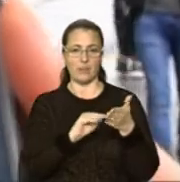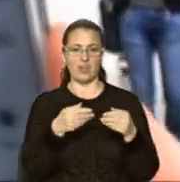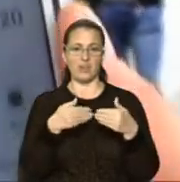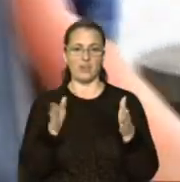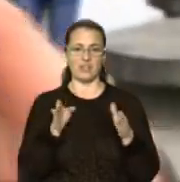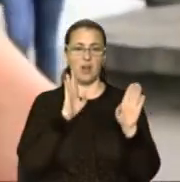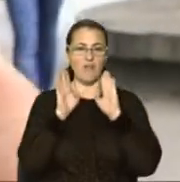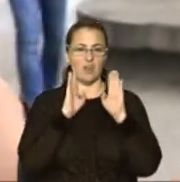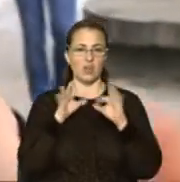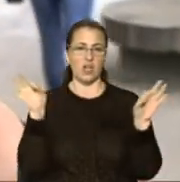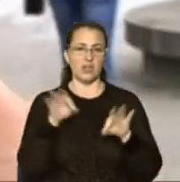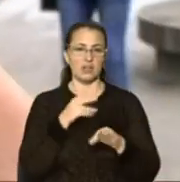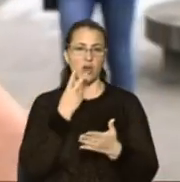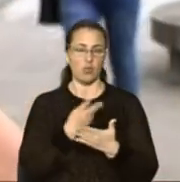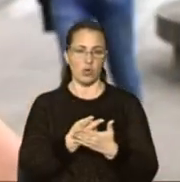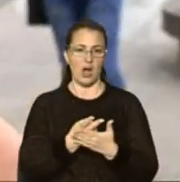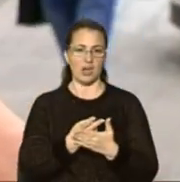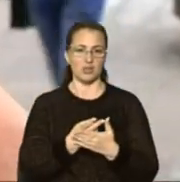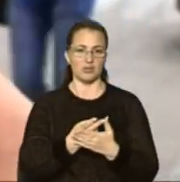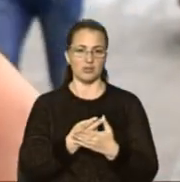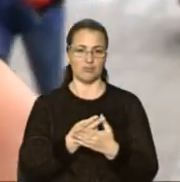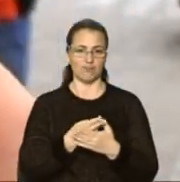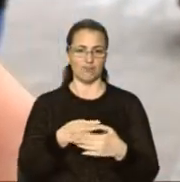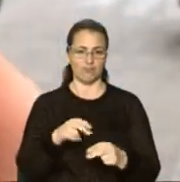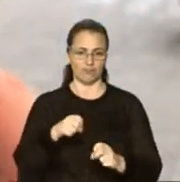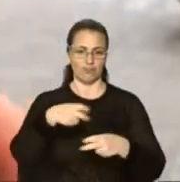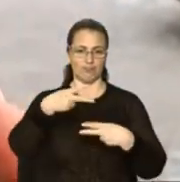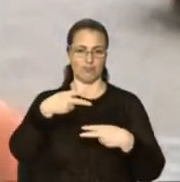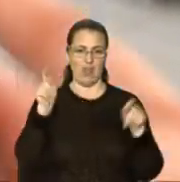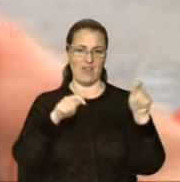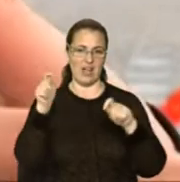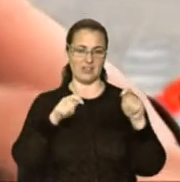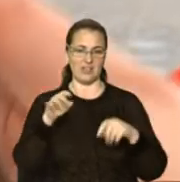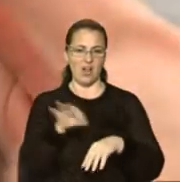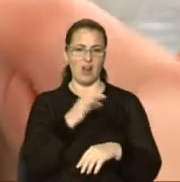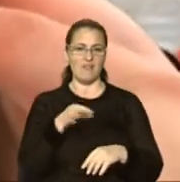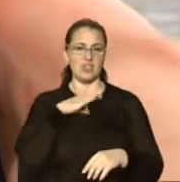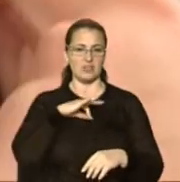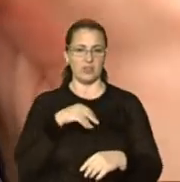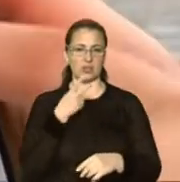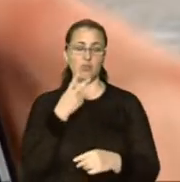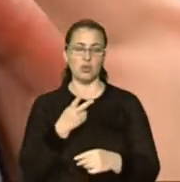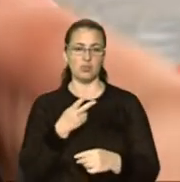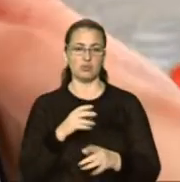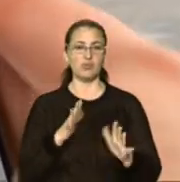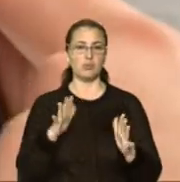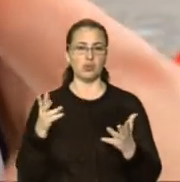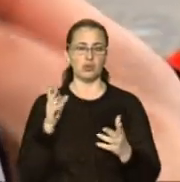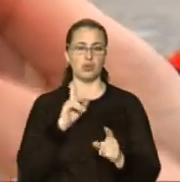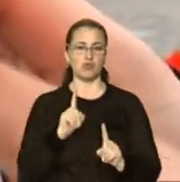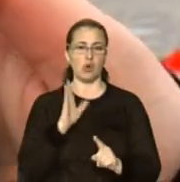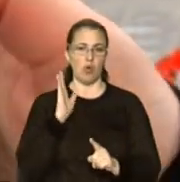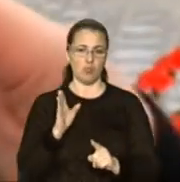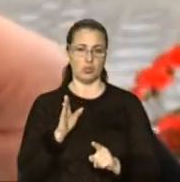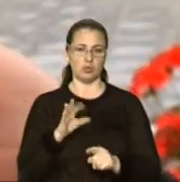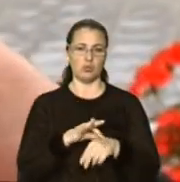програмі Фейсбук» і вам одразу безпосередньо вибуває фестиваль вишиванки. І ви можете подивитися всі події, які будуть відбуватися у